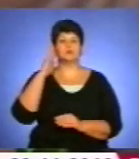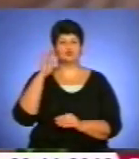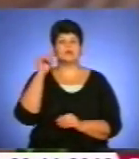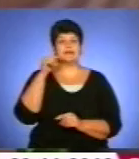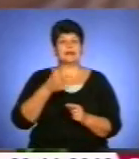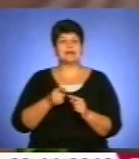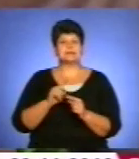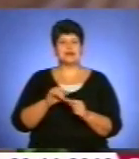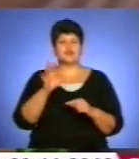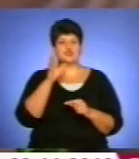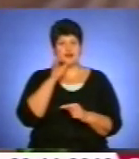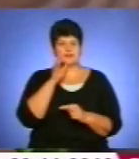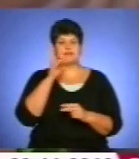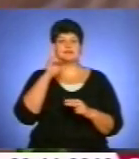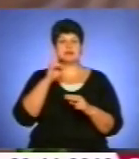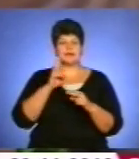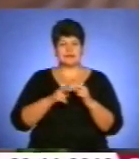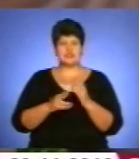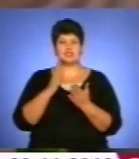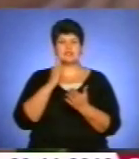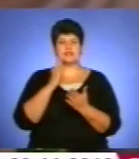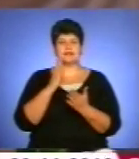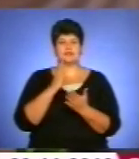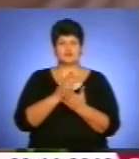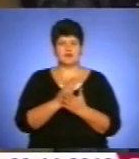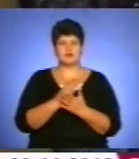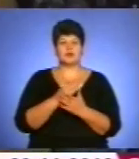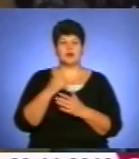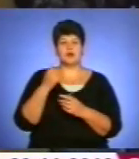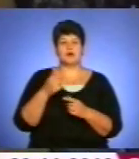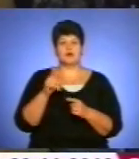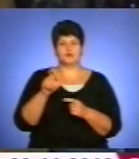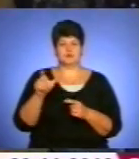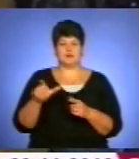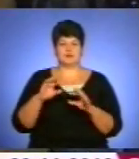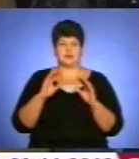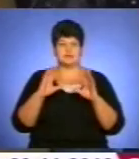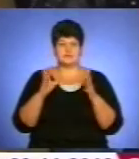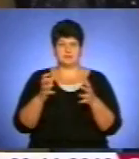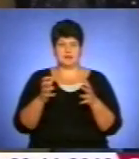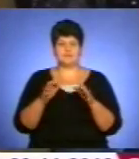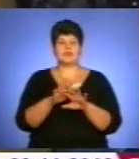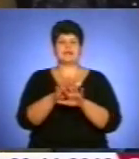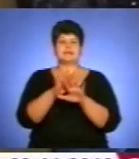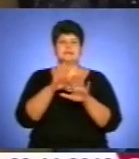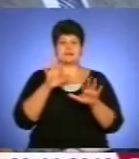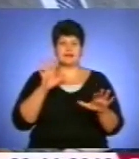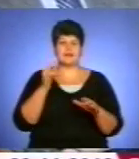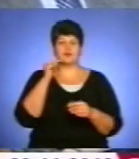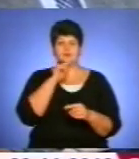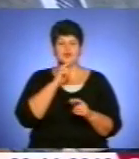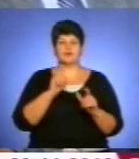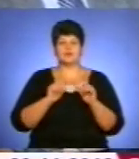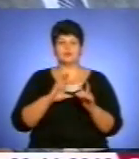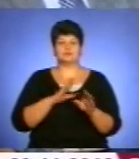час, закінчить існування людського роду на землі. Зал Тернопільського національного економічного університету був